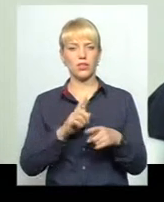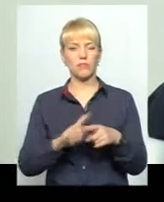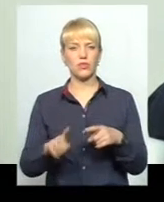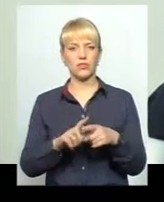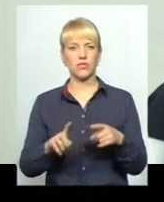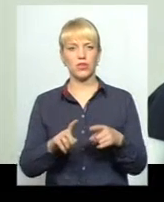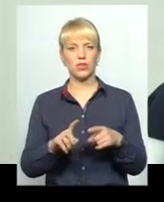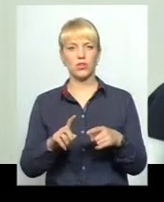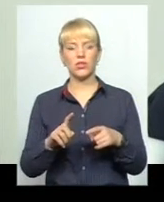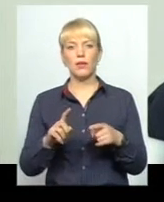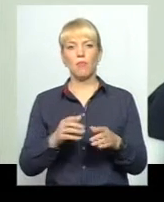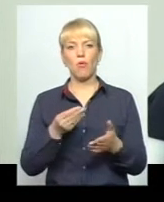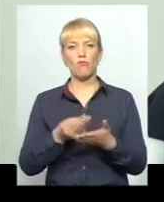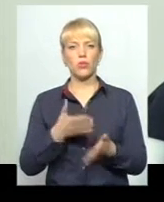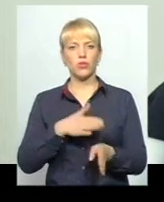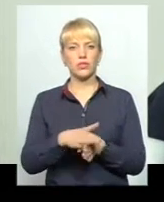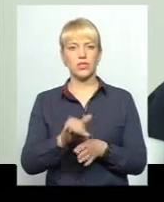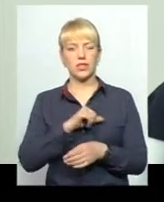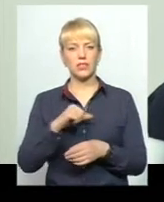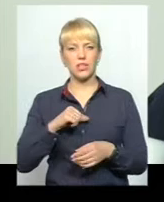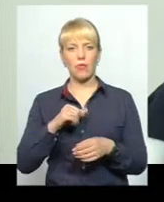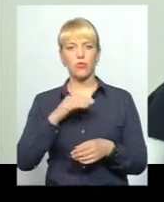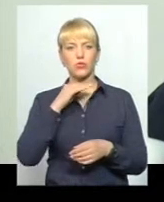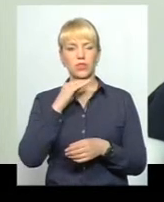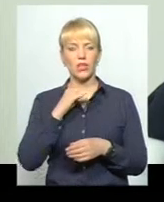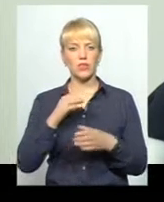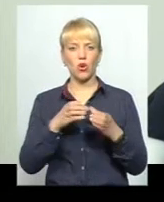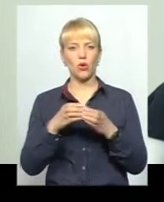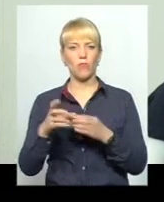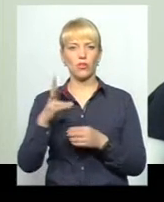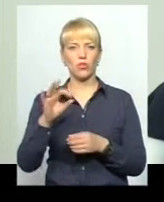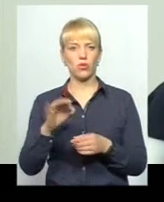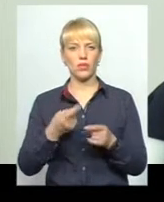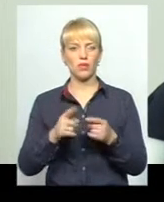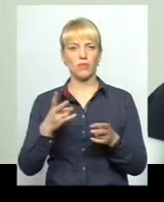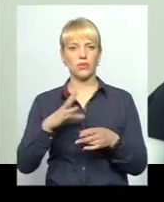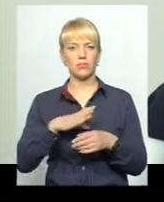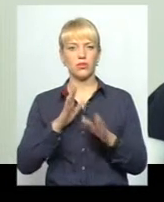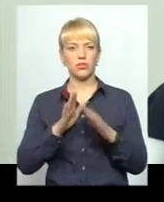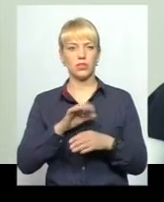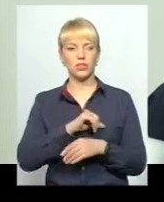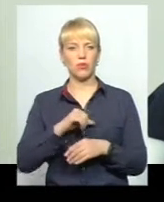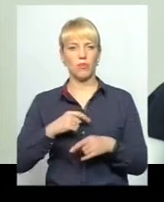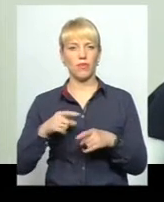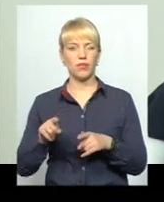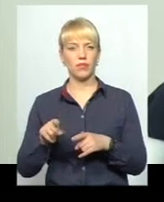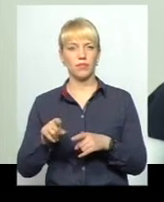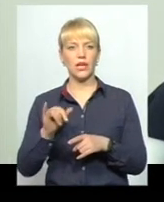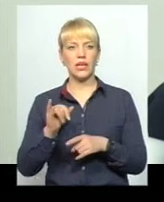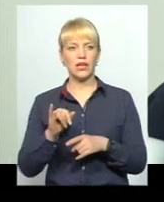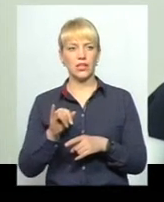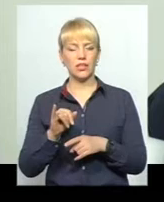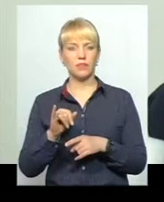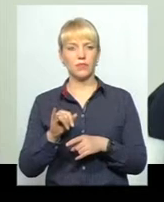повноцінних і самодостатніх громад, але, безумовно, це має бути тільки добровільно, і